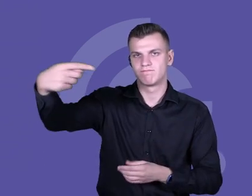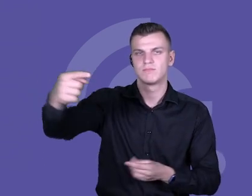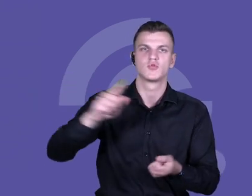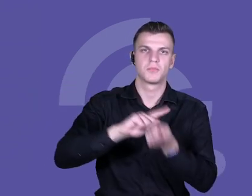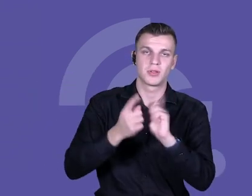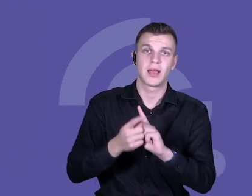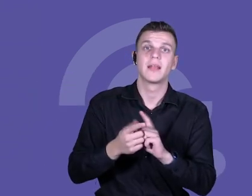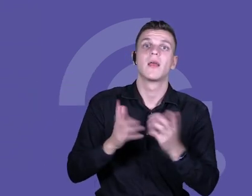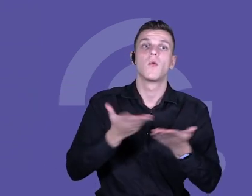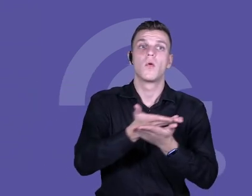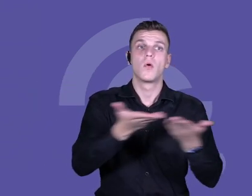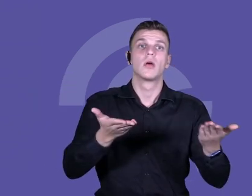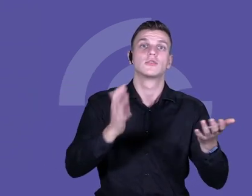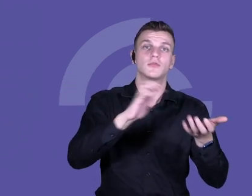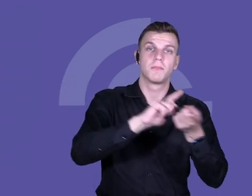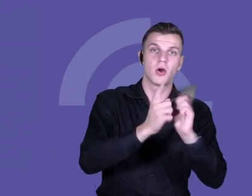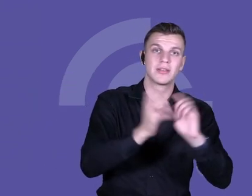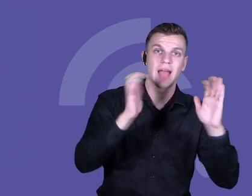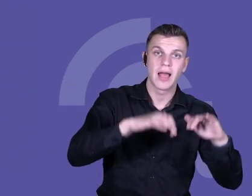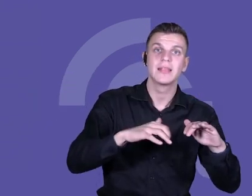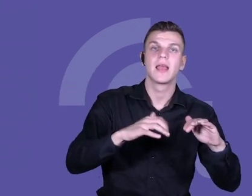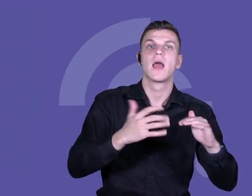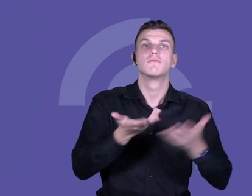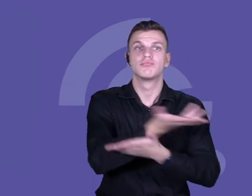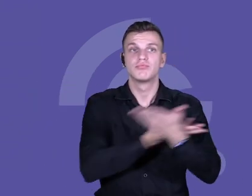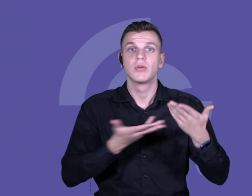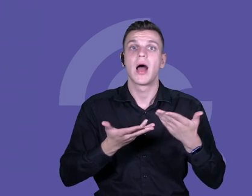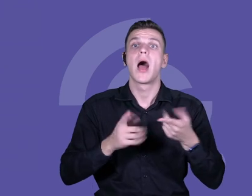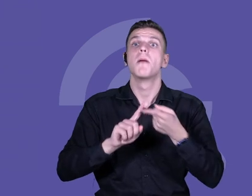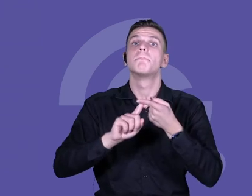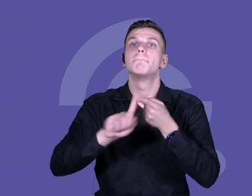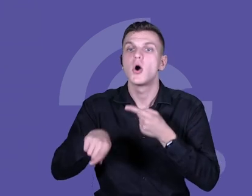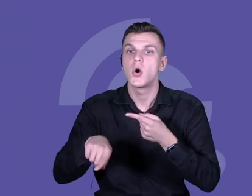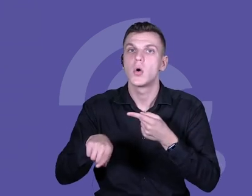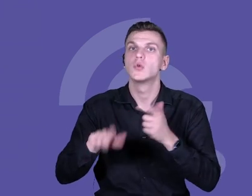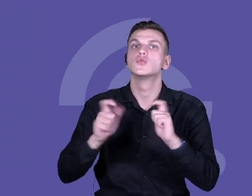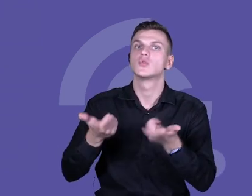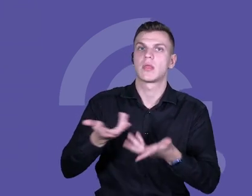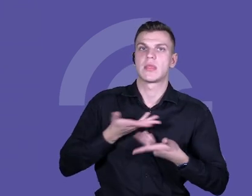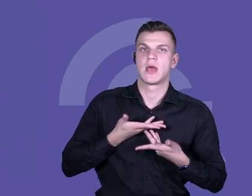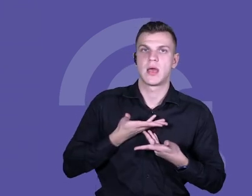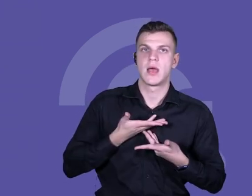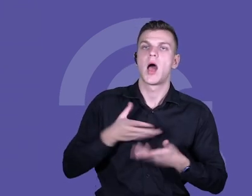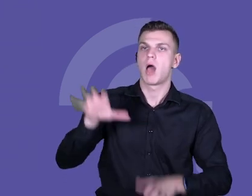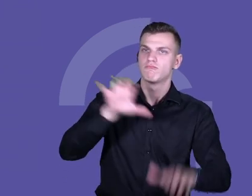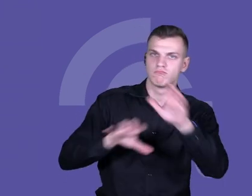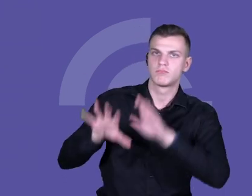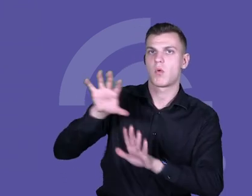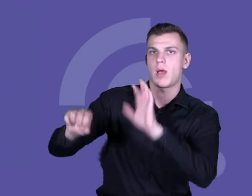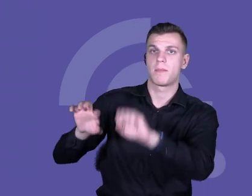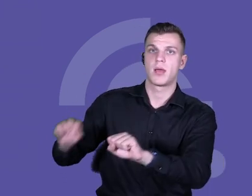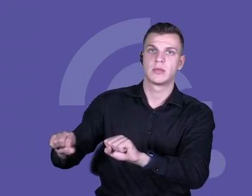uczniów czy nauczycieli, że musi być jakiś widoczny wynik, produkt, który obserwujemy jako wynik tej